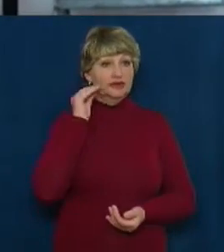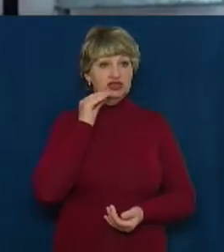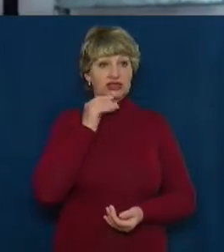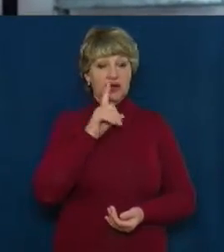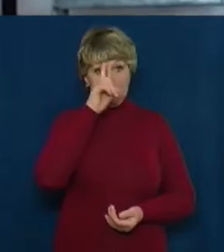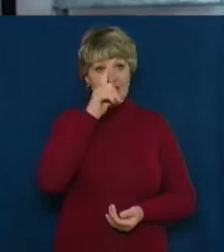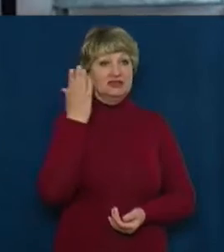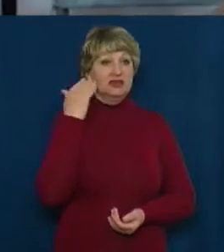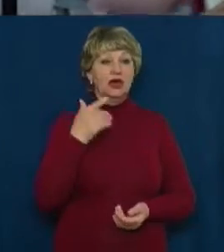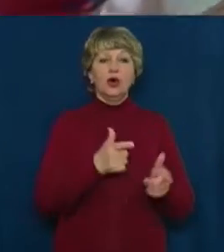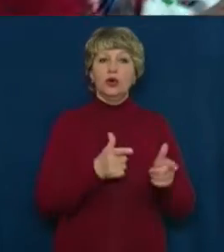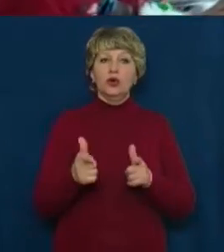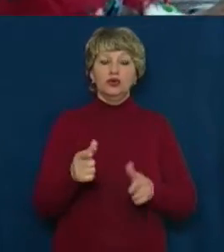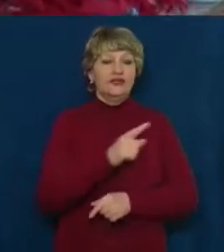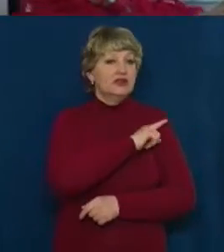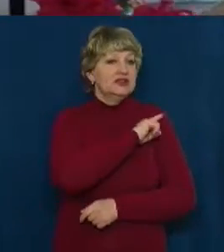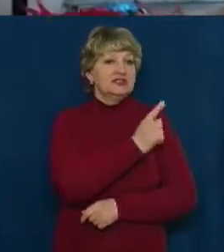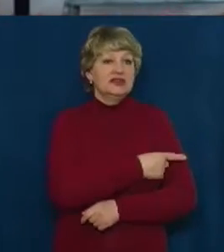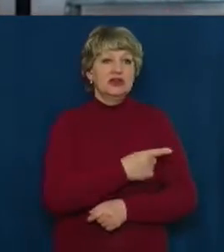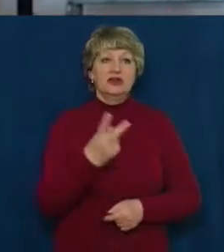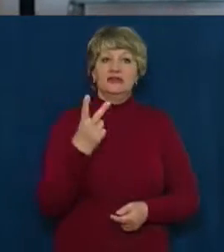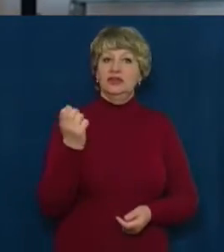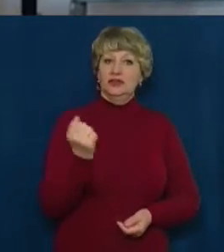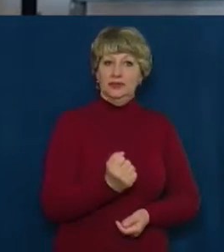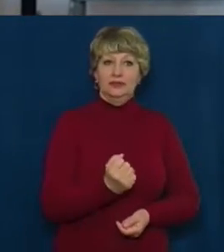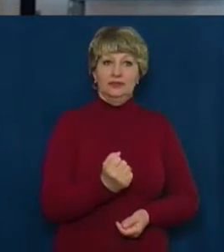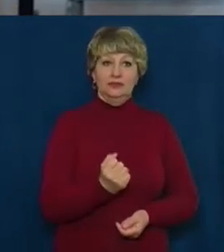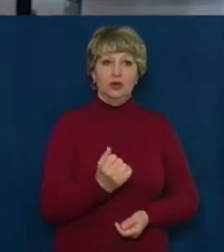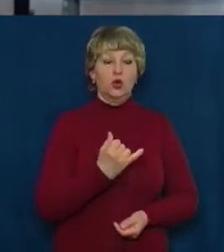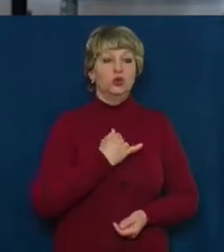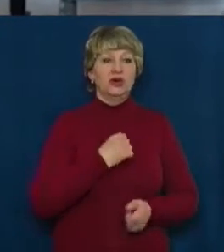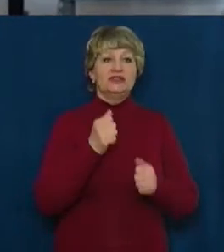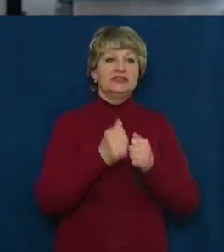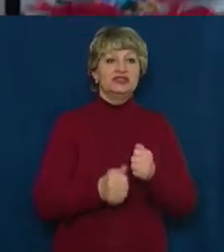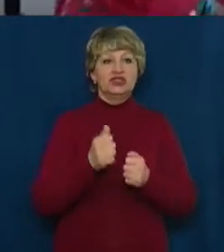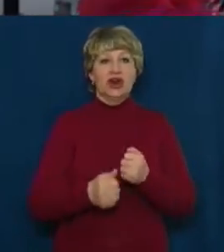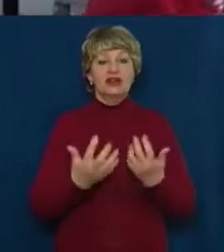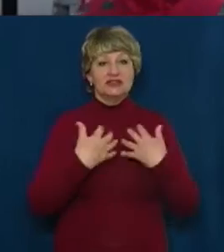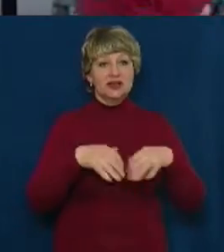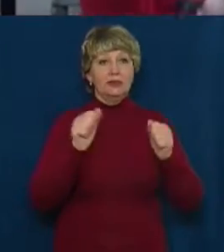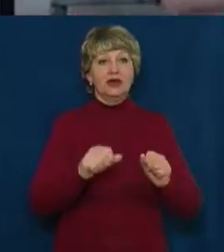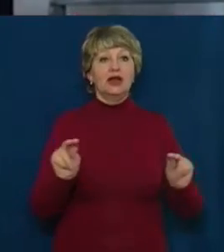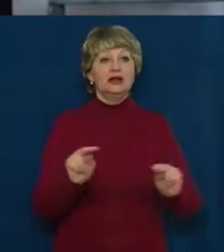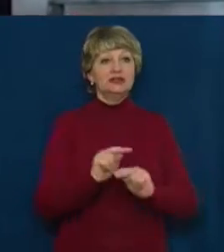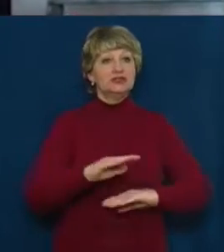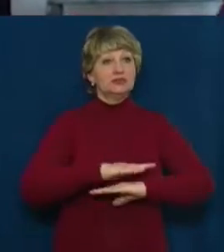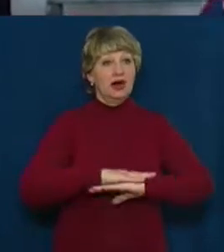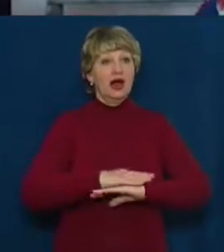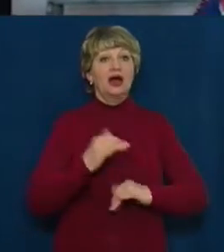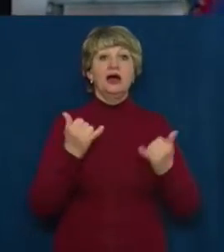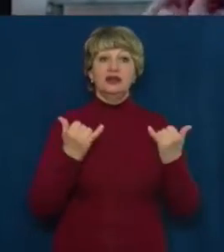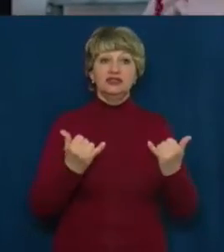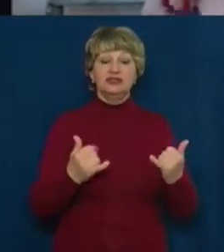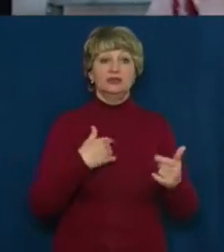готувалися дуже сильно, тижня-два. Нас часто забирали з пар і так далі. А зараз ми